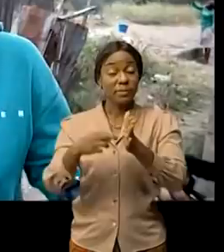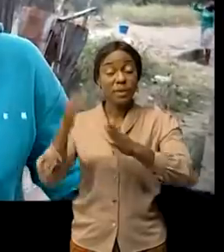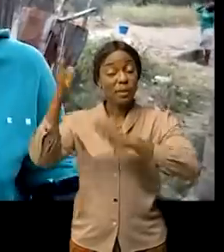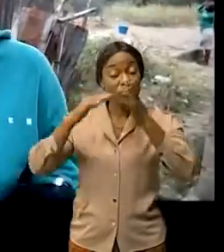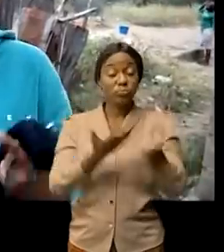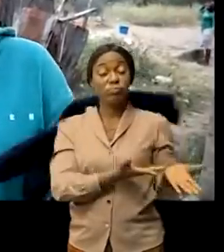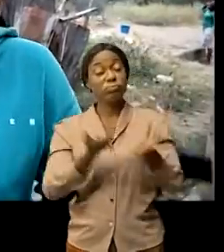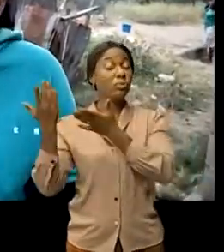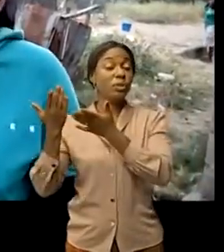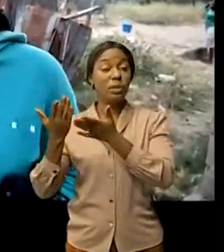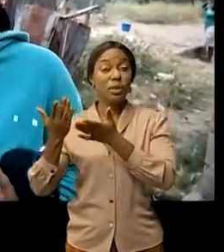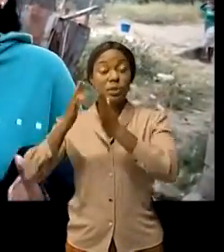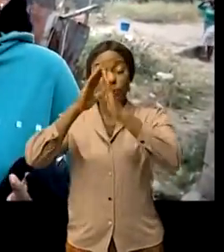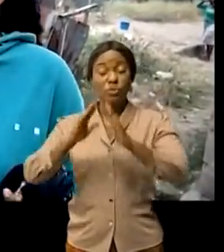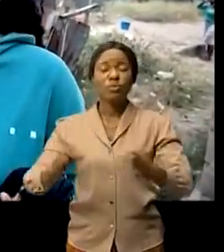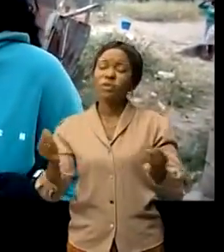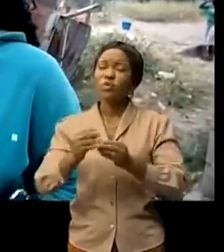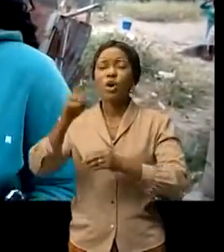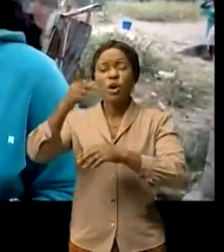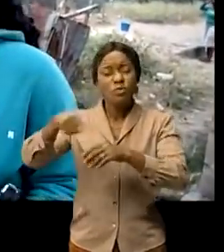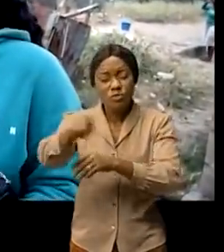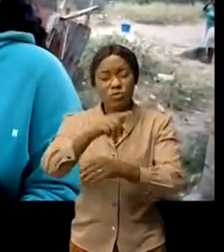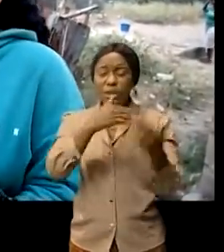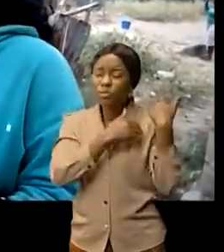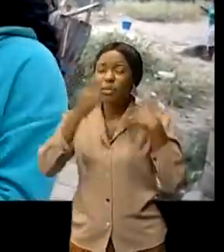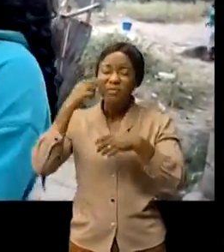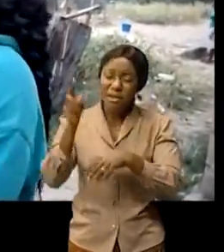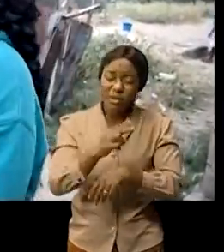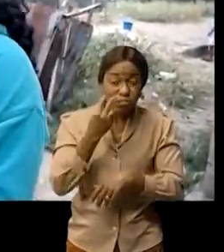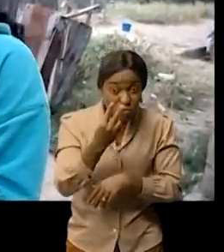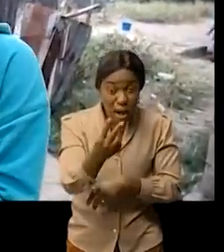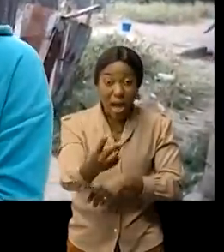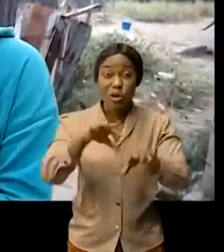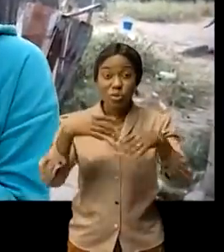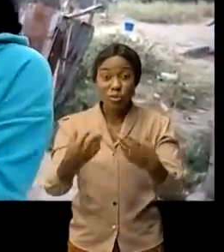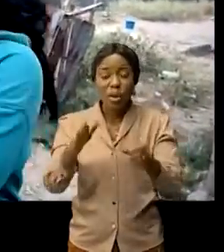érosion nous lançons un cri d'alarme au gouvernement de la république